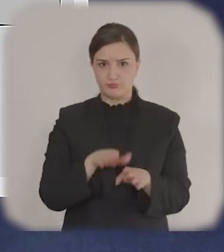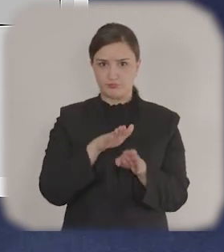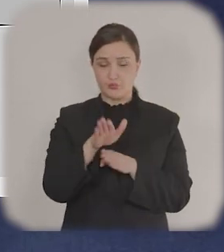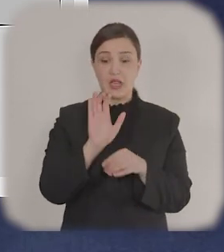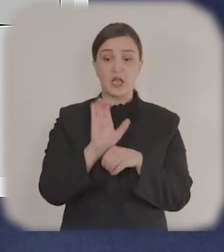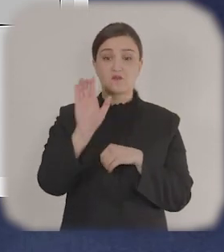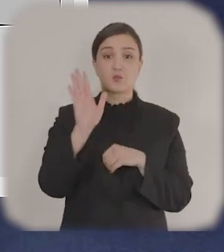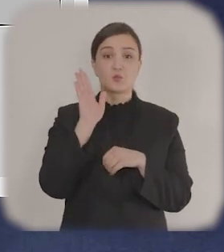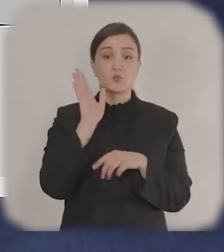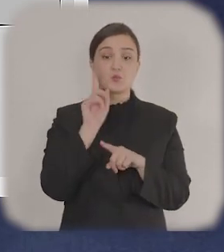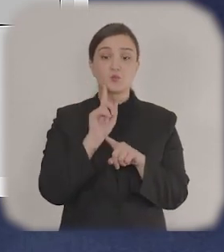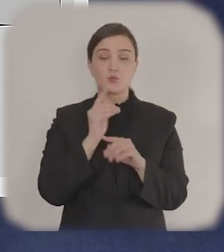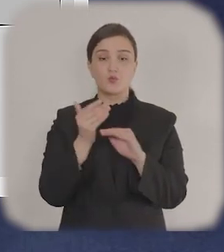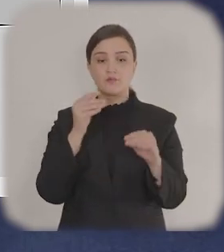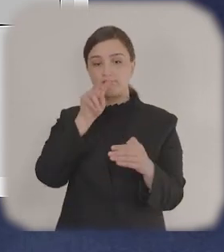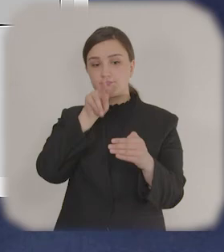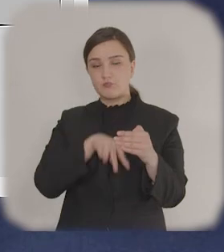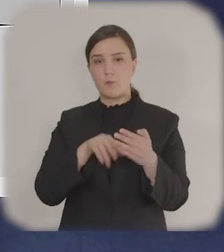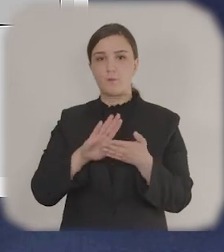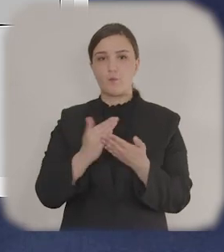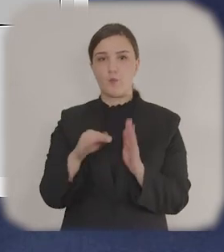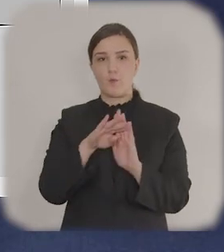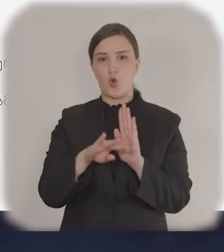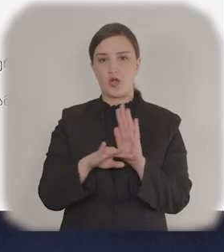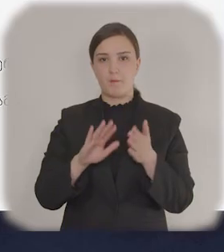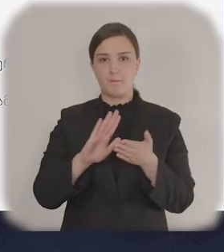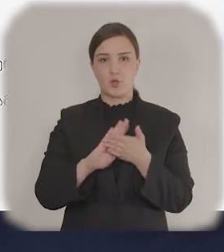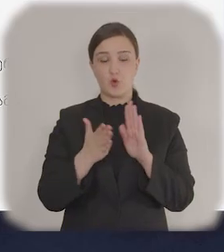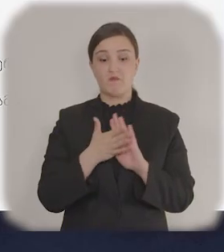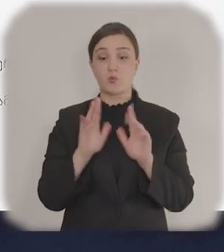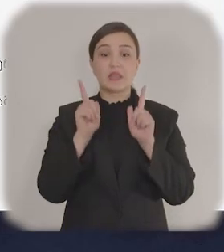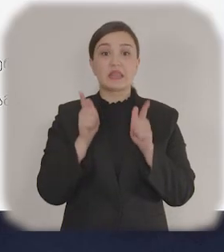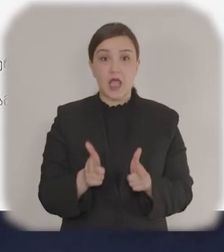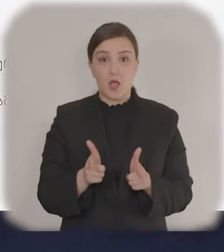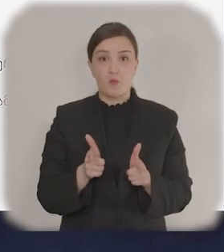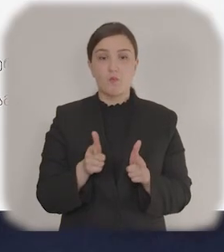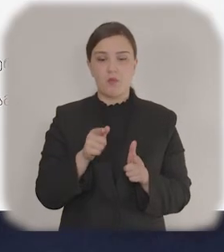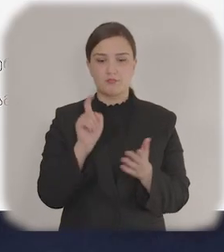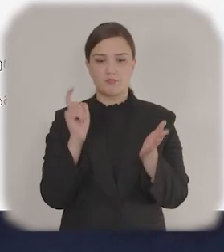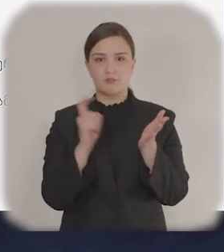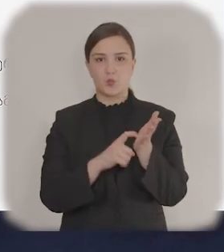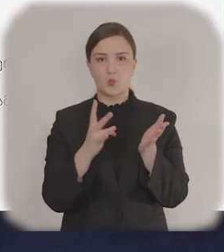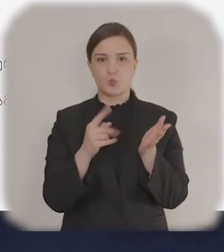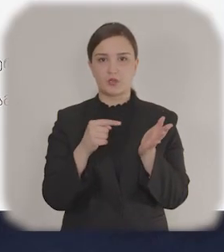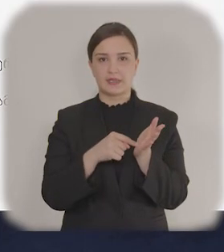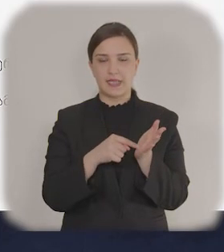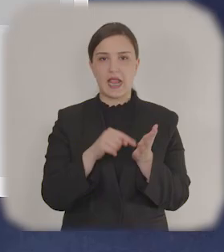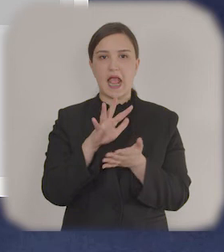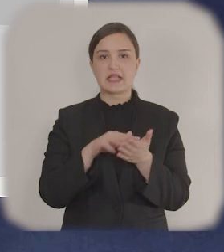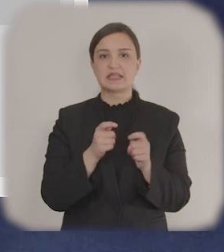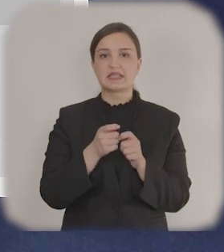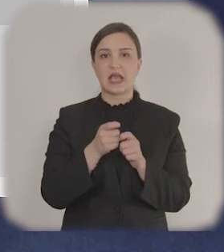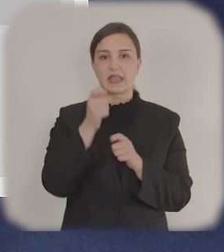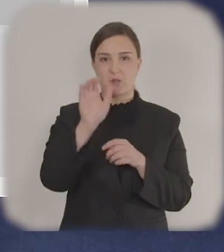qədər ilk növbədə proqramın şərtləri ilə tanış olun. Razılaşdığınız halda bütün qrafaları işarə eləyin və Bəyanatı